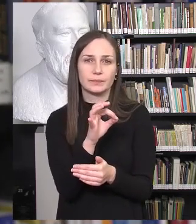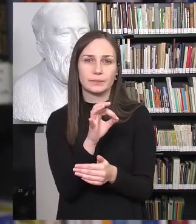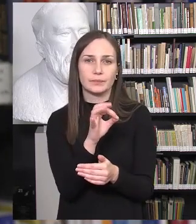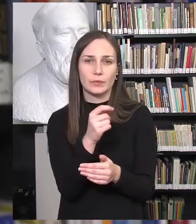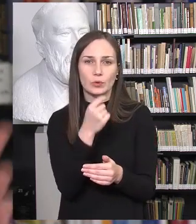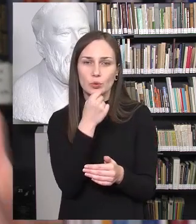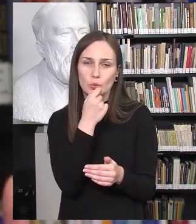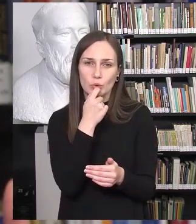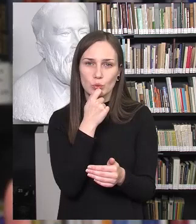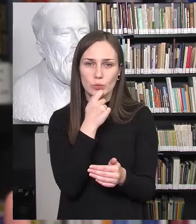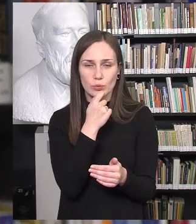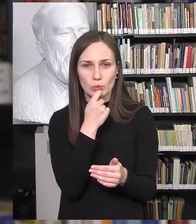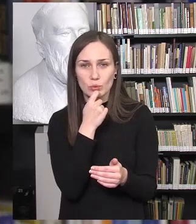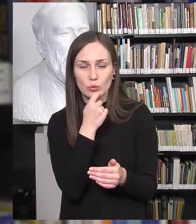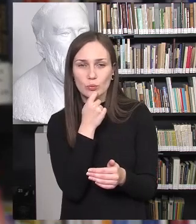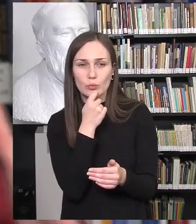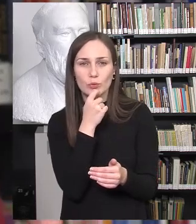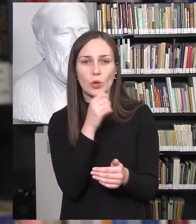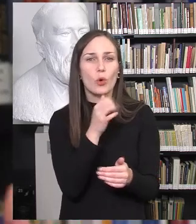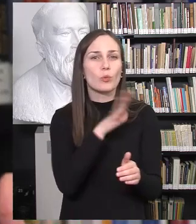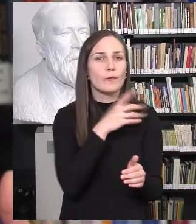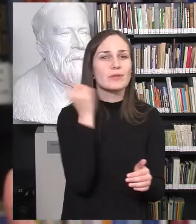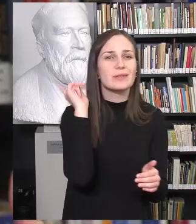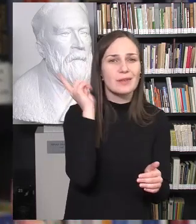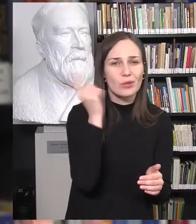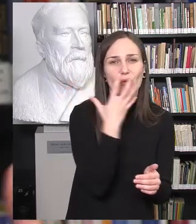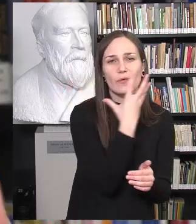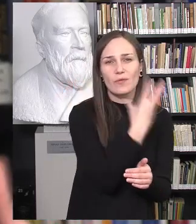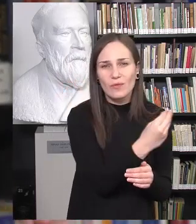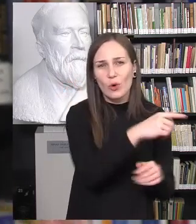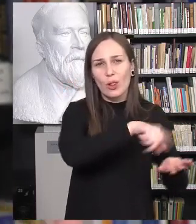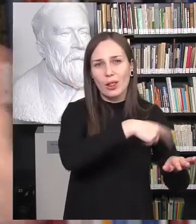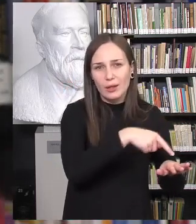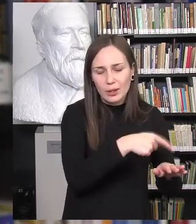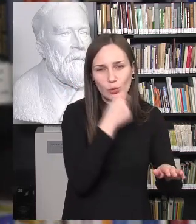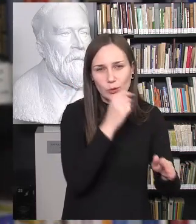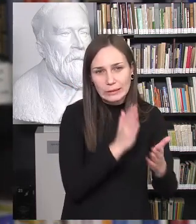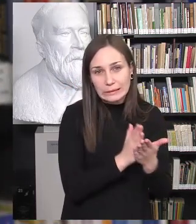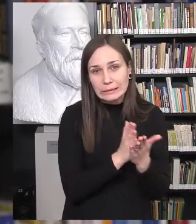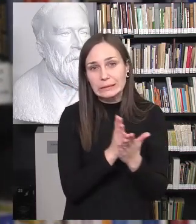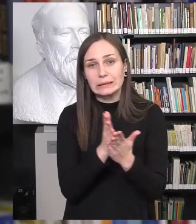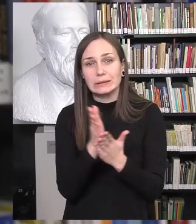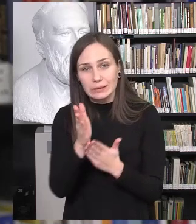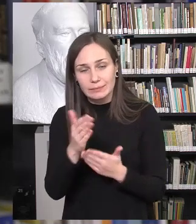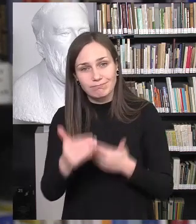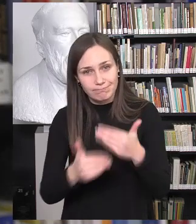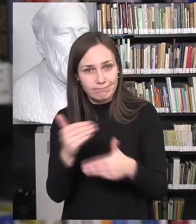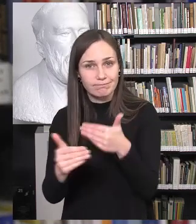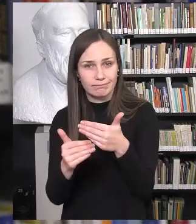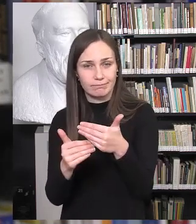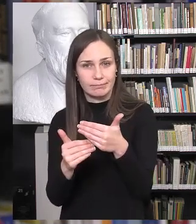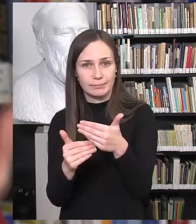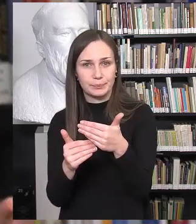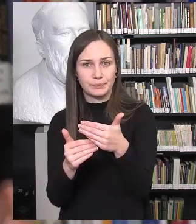pajudėti ten, tarkim, iš tų tokių senoviškų dalykų, linkui, to,